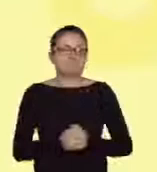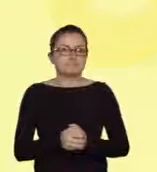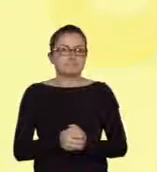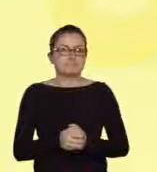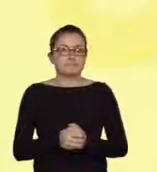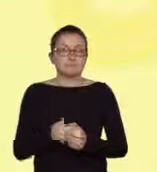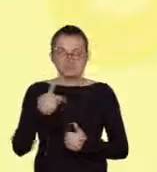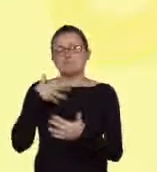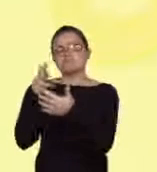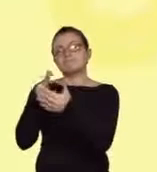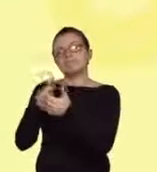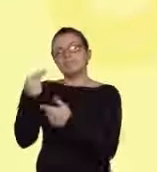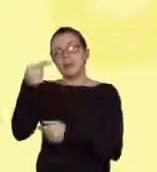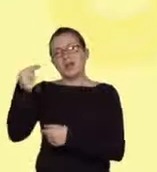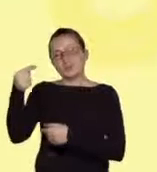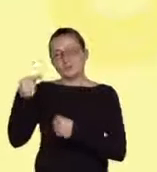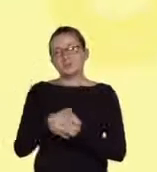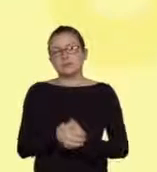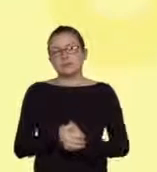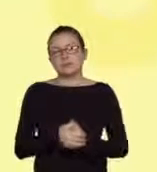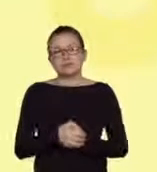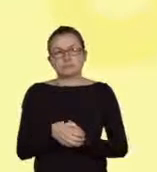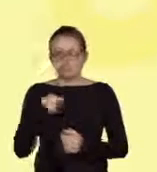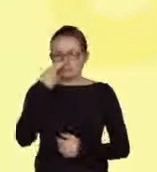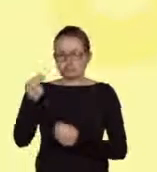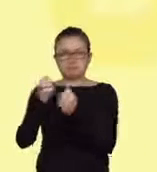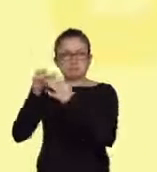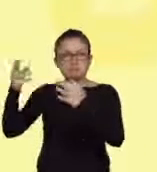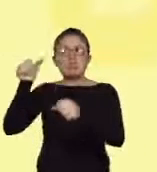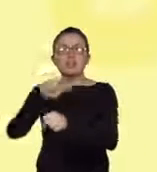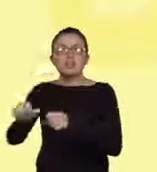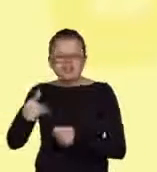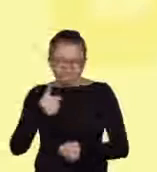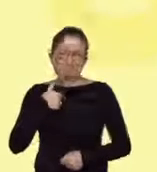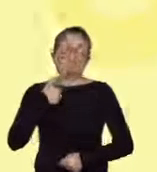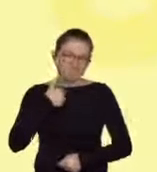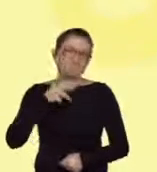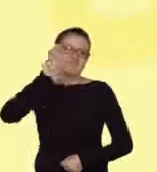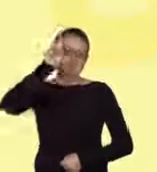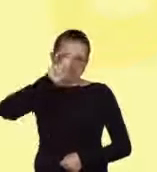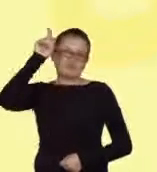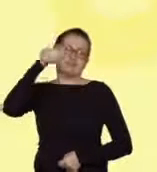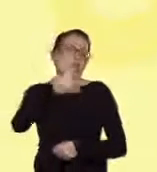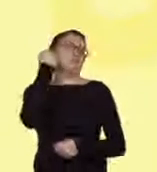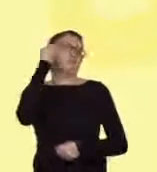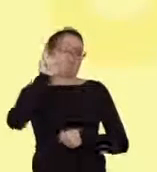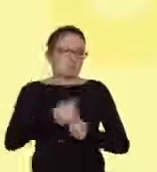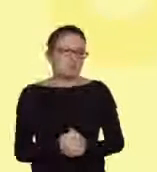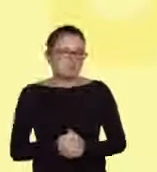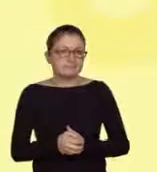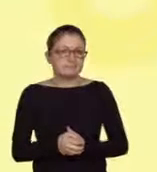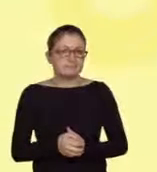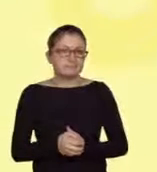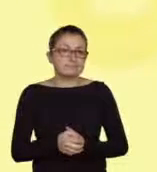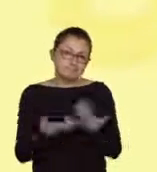negatywnego reakcji, a udana próba namnożenia DNA wirusowego oznacza, że któryś z odczynników w laboratorium jest